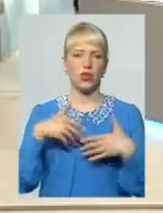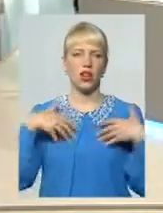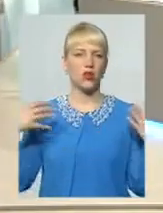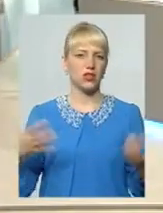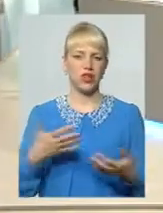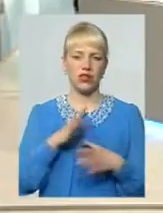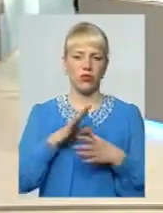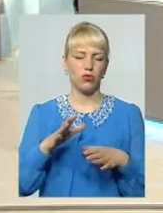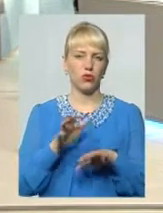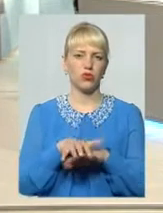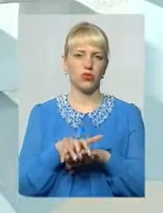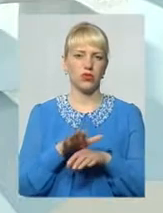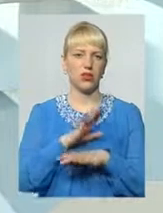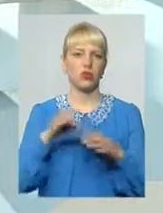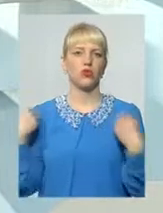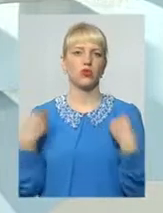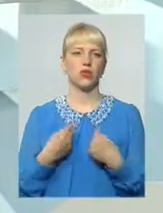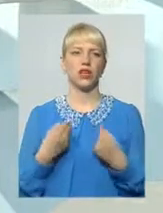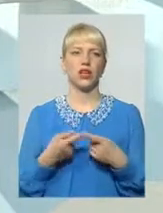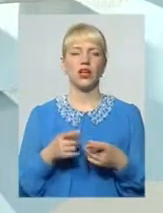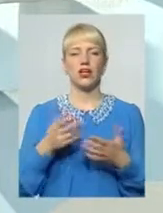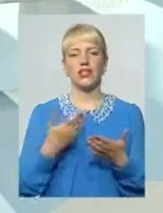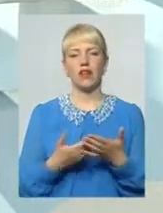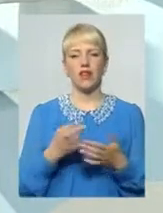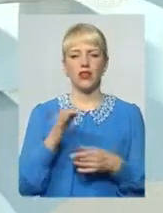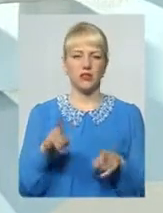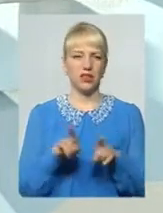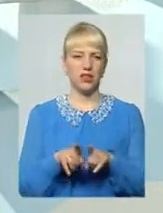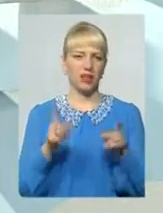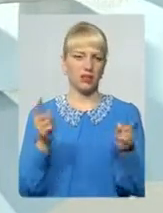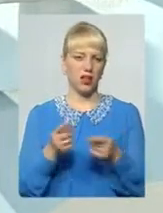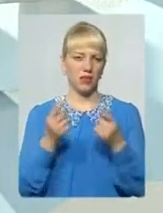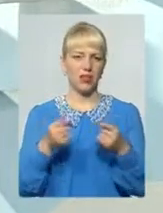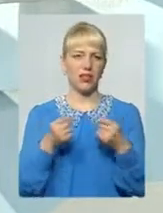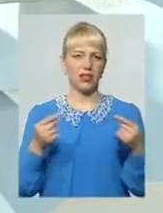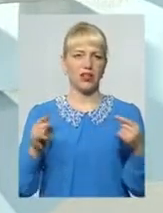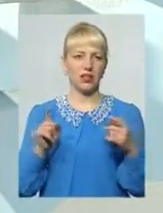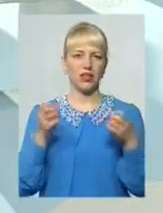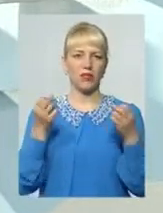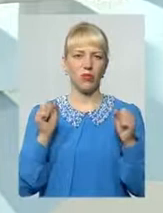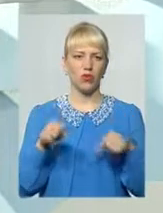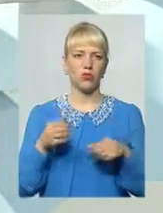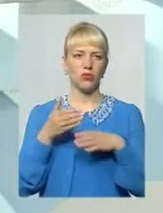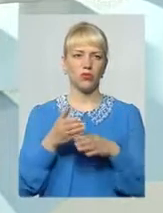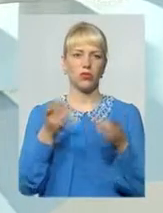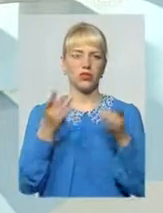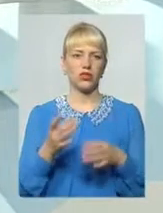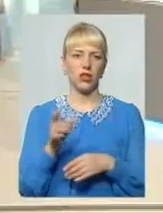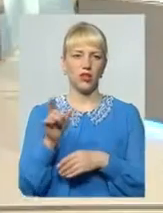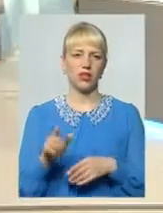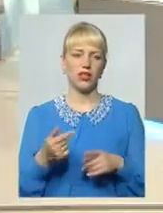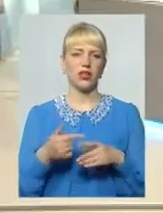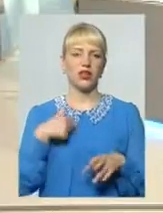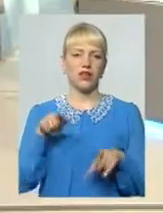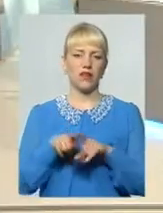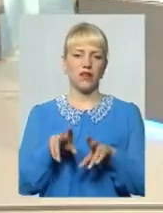до великої теорії Такі прості елементарні речі Такі, які можуть допомогти прості звичайні люди Я так вважаю Найдь